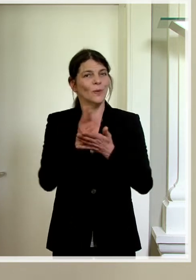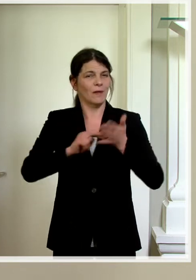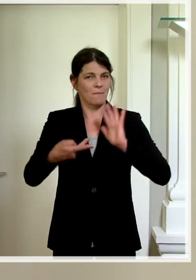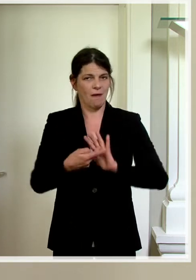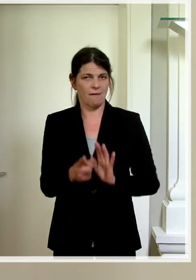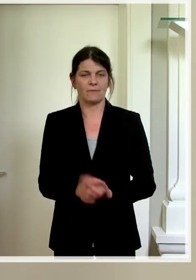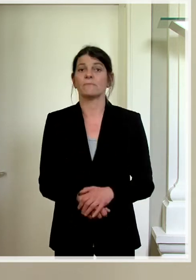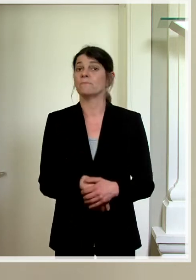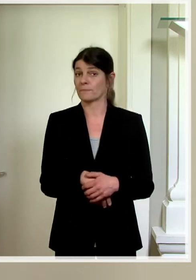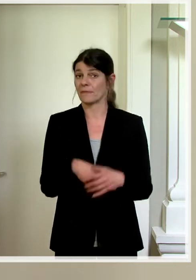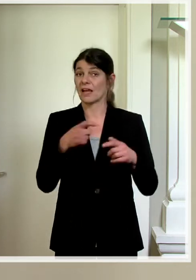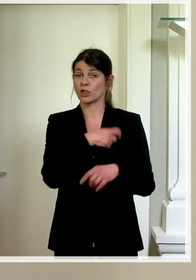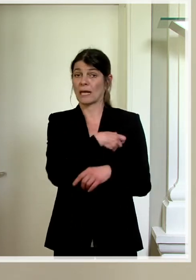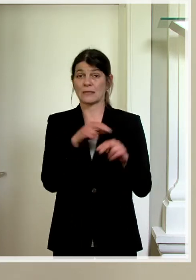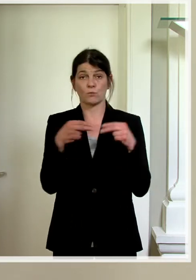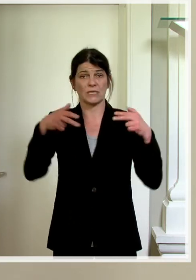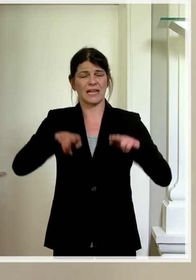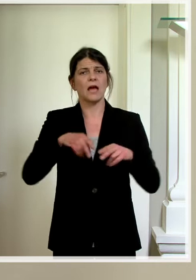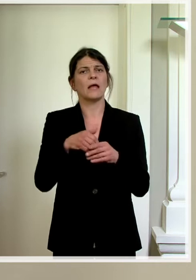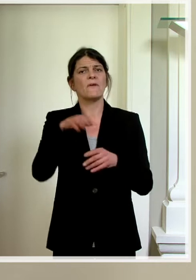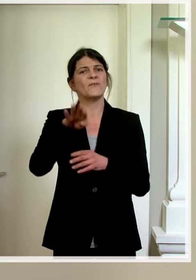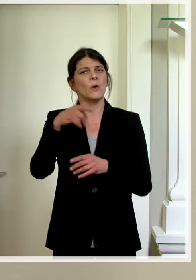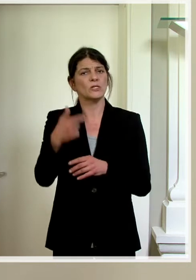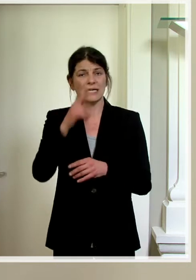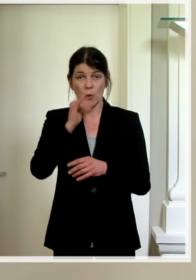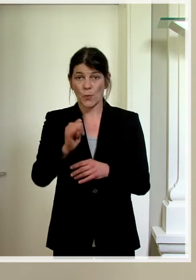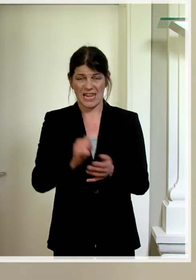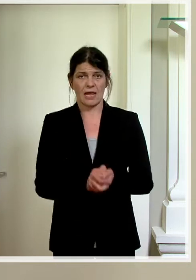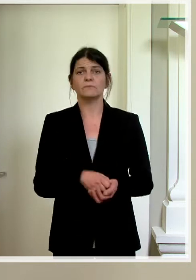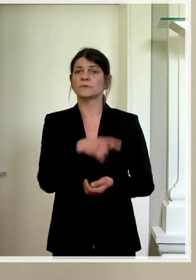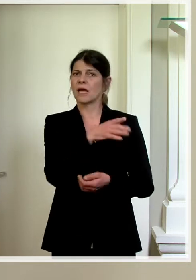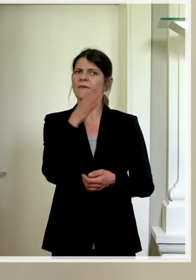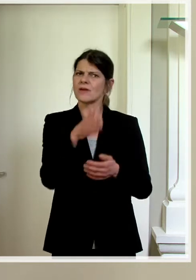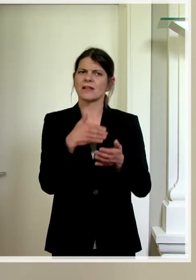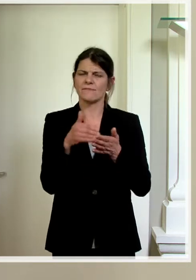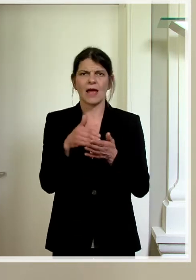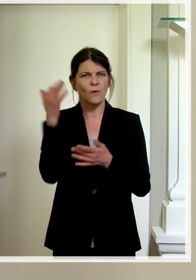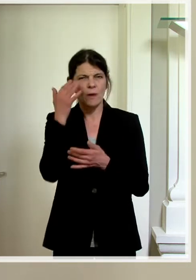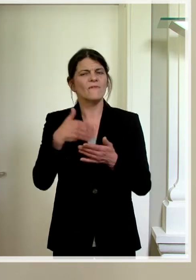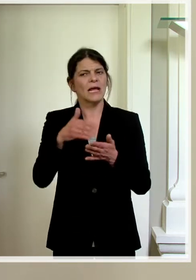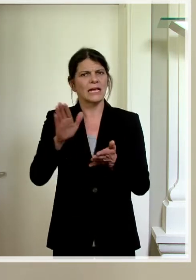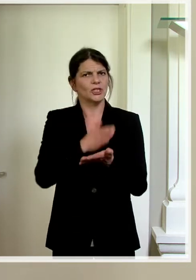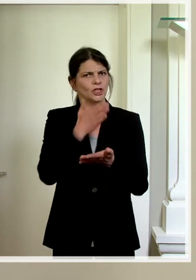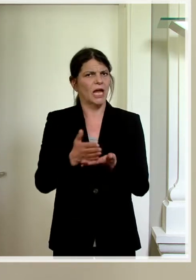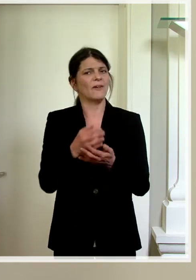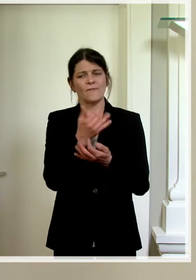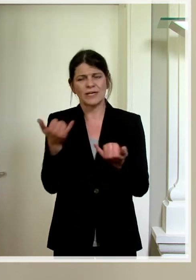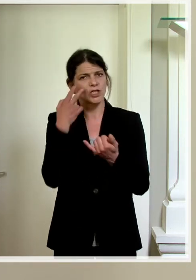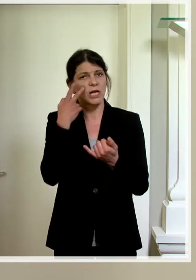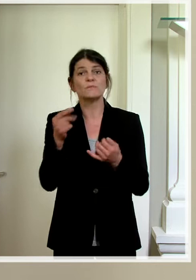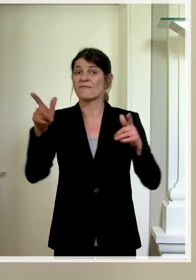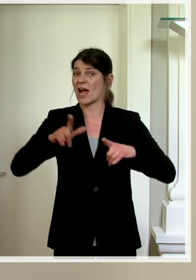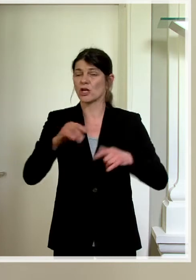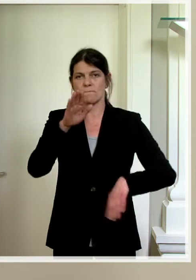Der Schweizer Bundesrat wird am 24. Juni über das weitere Vorgehen bei Veranstaltungen mit bis zu